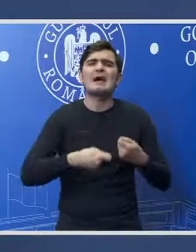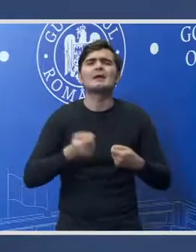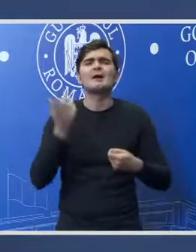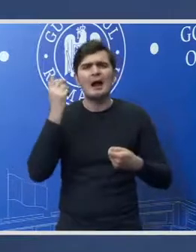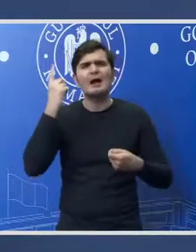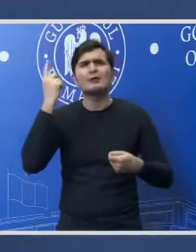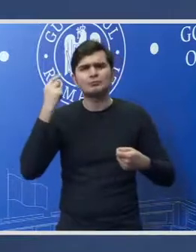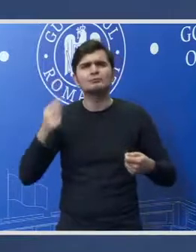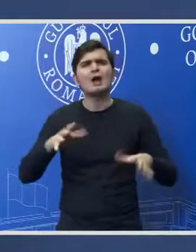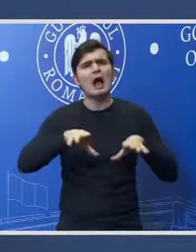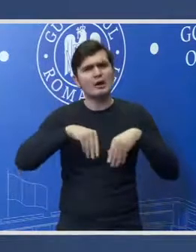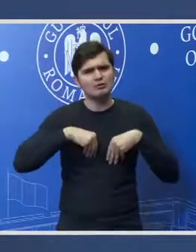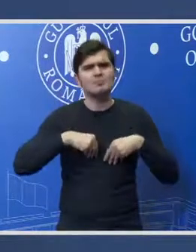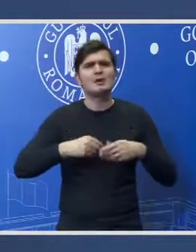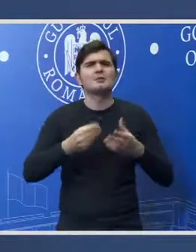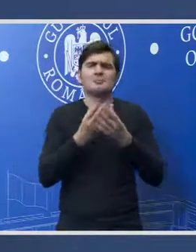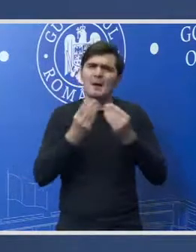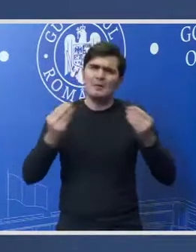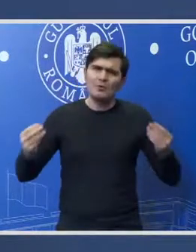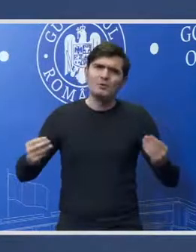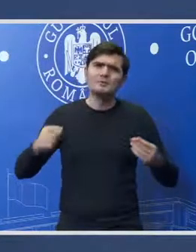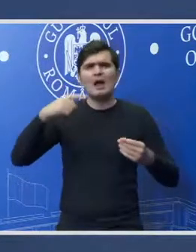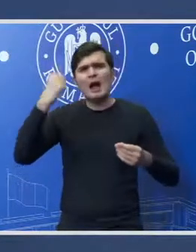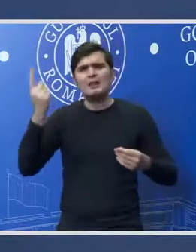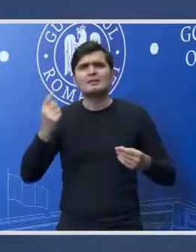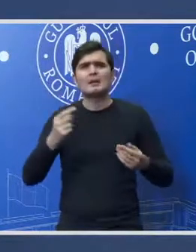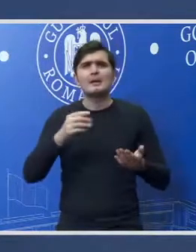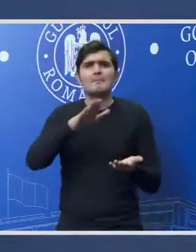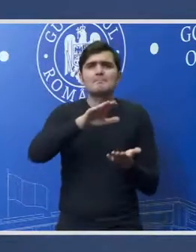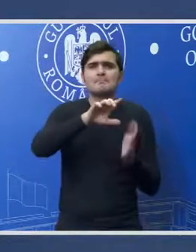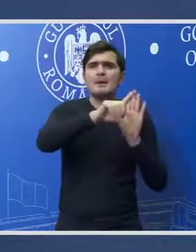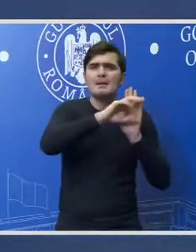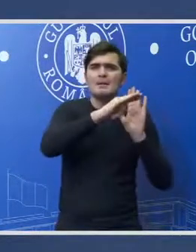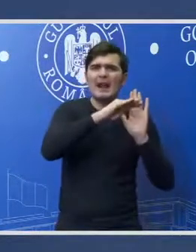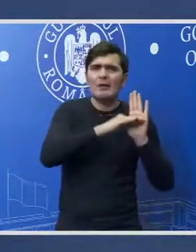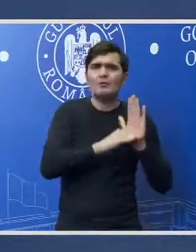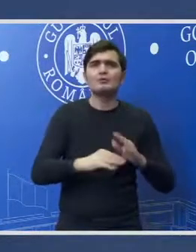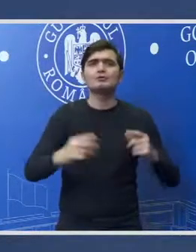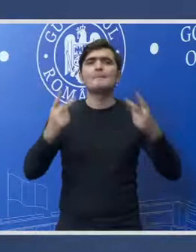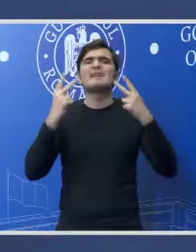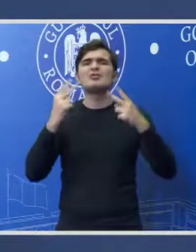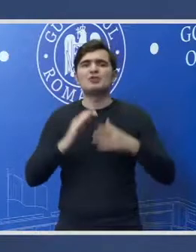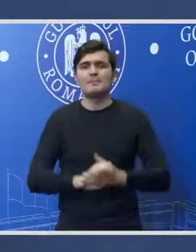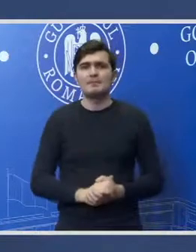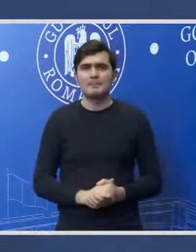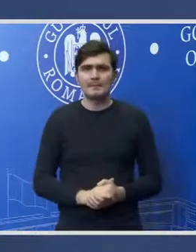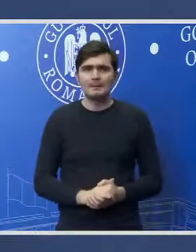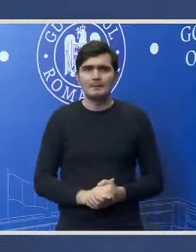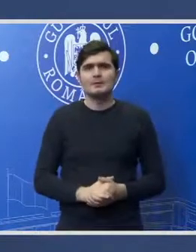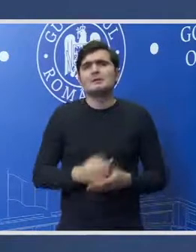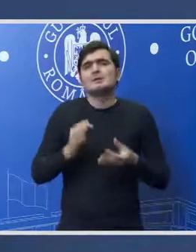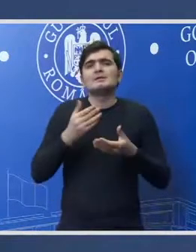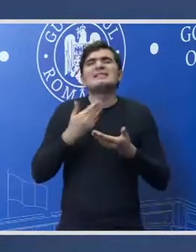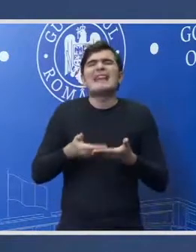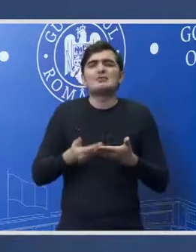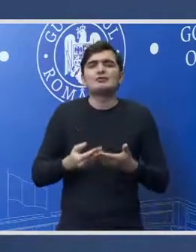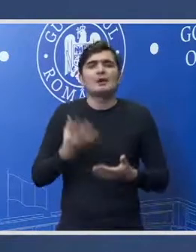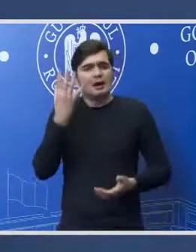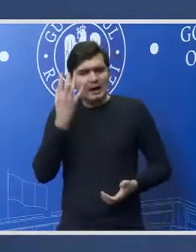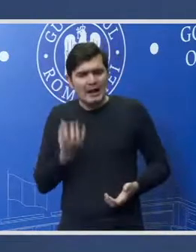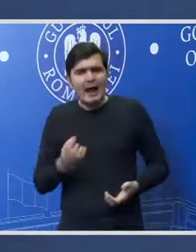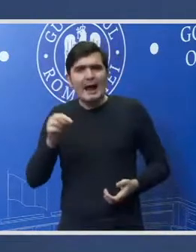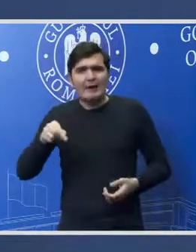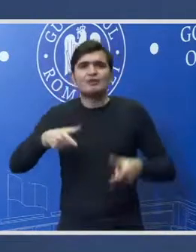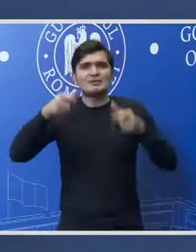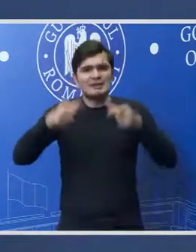moment și alte asemenea principii crearea acestei secții a